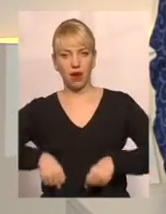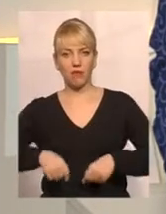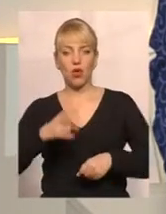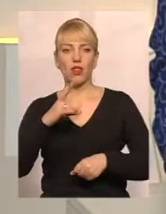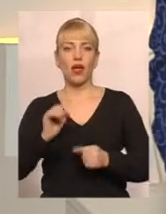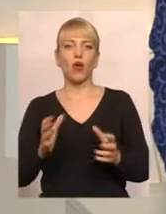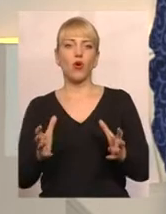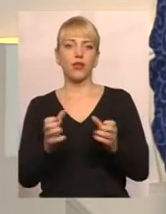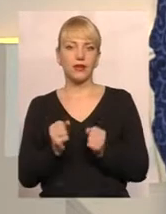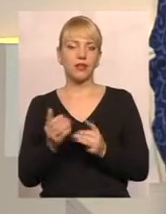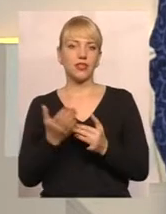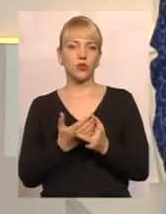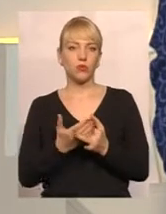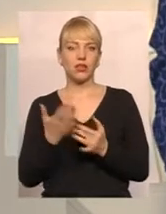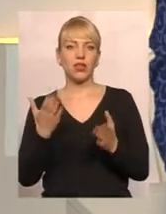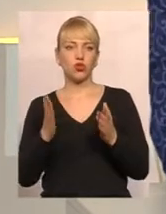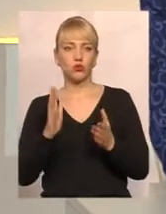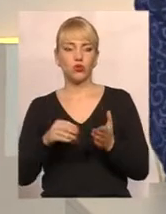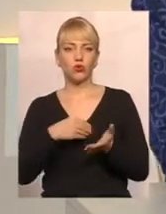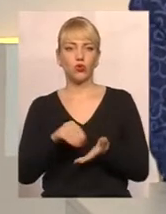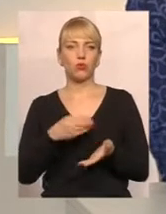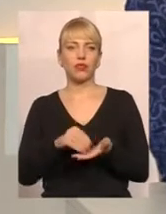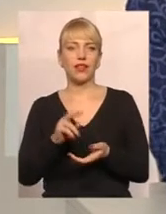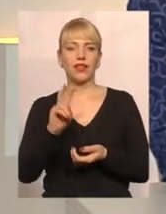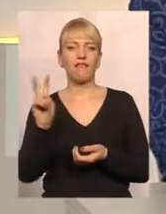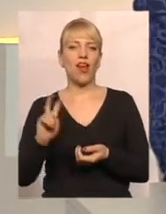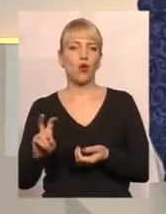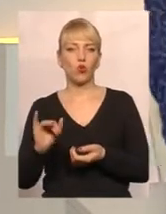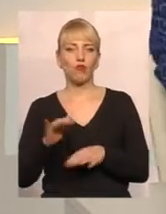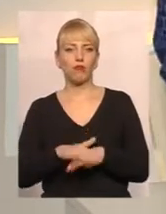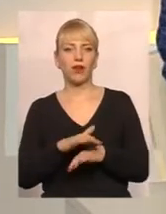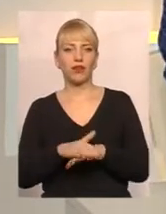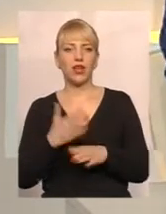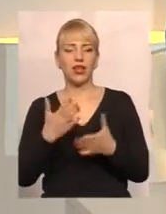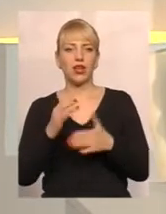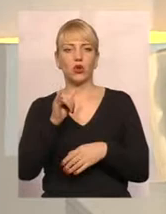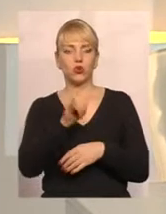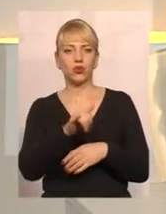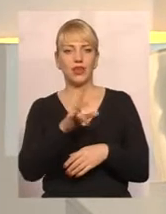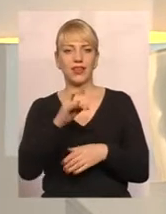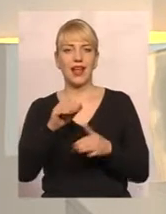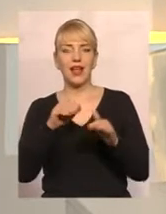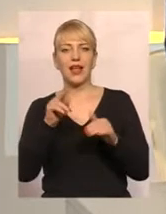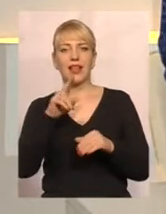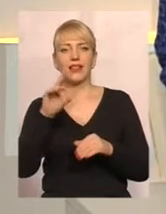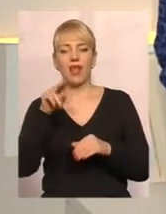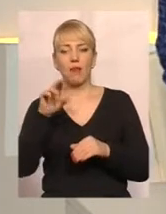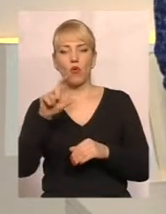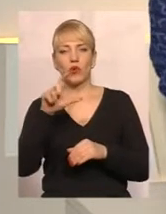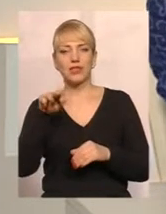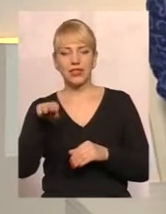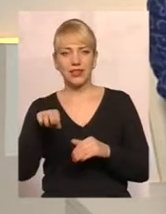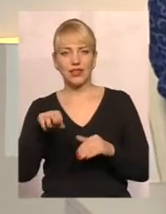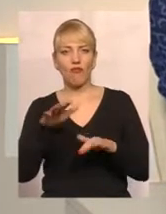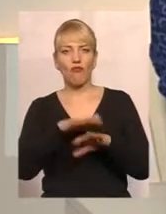отримання субсидій, якщо будуть купувати валюту в банках і якщо в них на депозиті лежать певні суми.